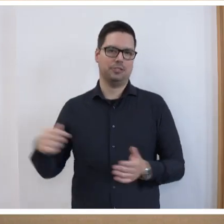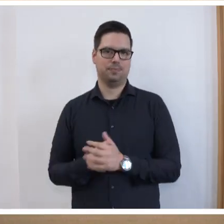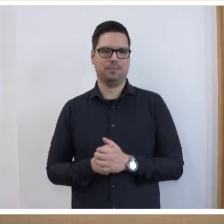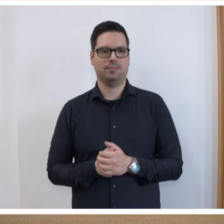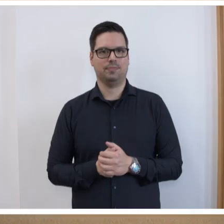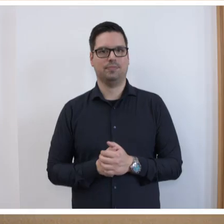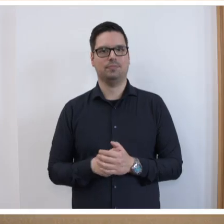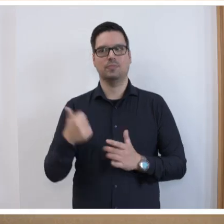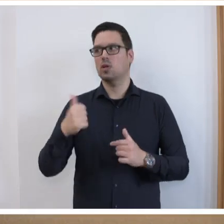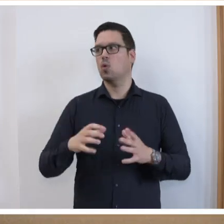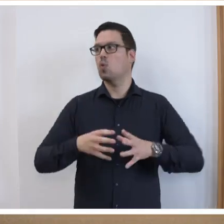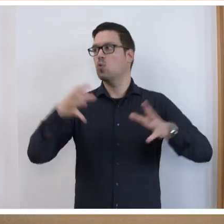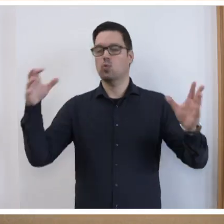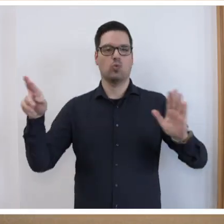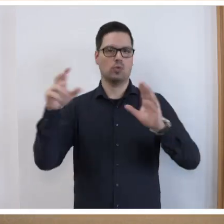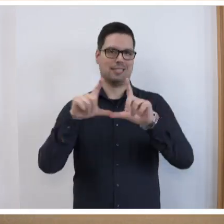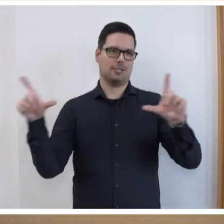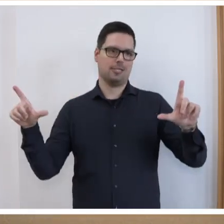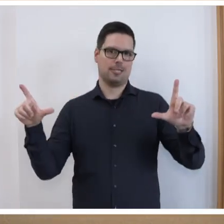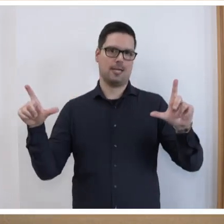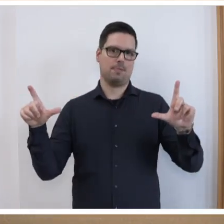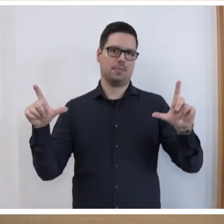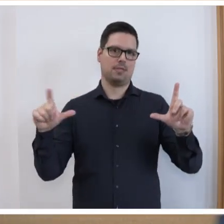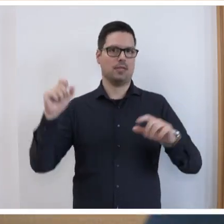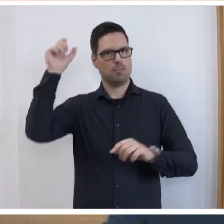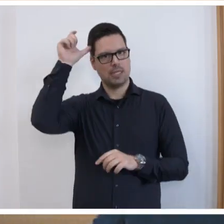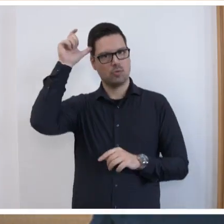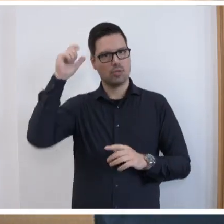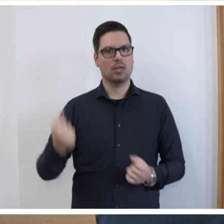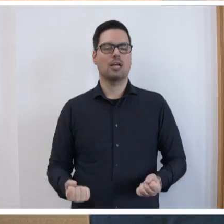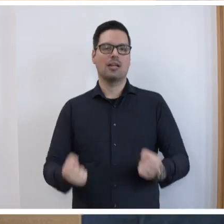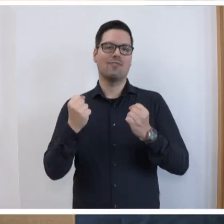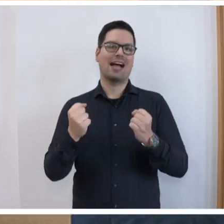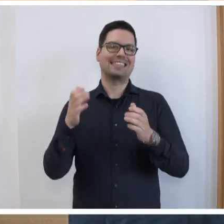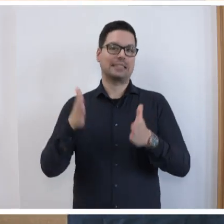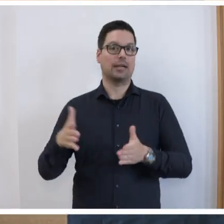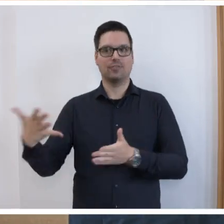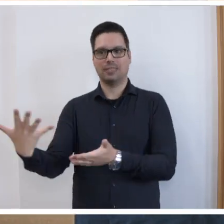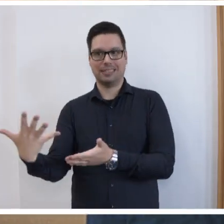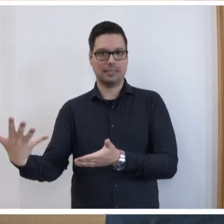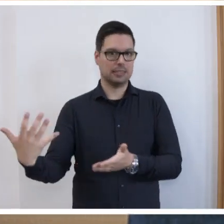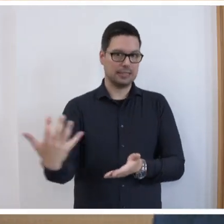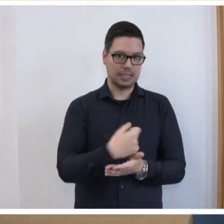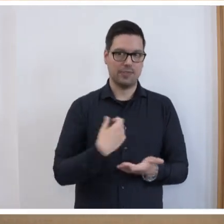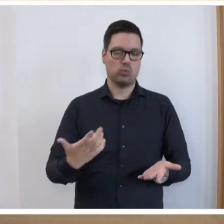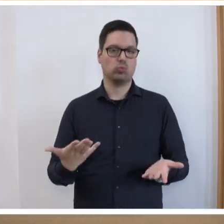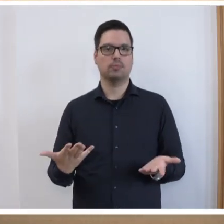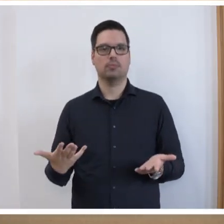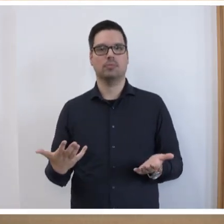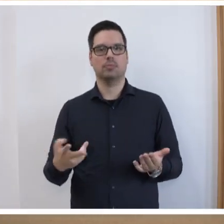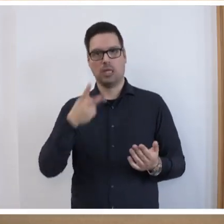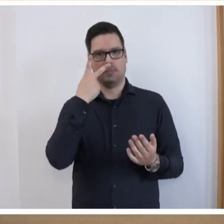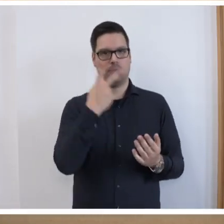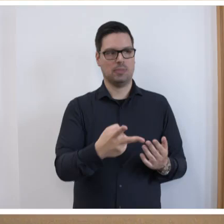sicherlich eines der großen Themen der Transformation im Bildungswesen, die Fachkräftegewinnung. Und diese ganz besonders eben auch mit Blick